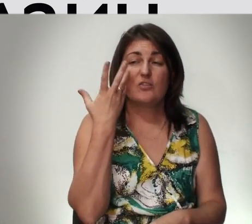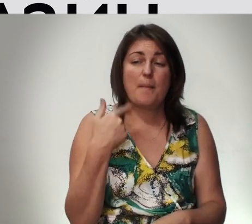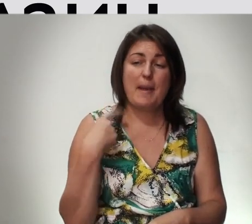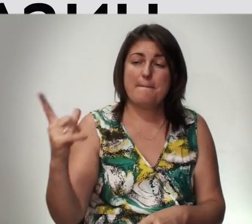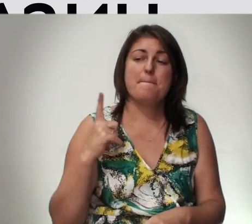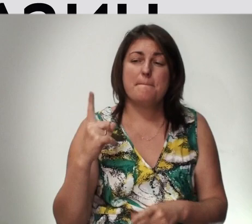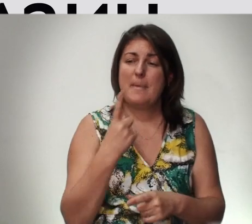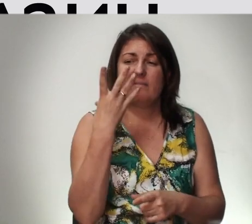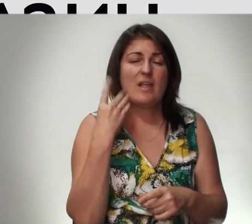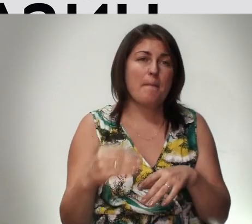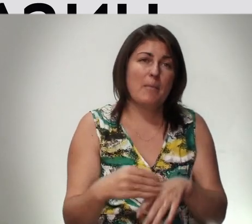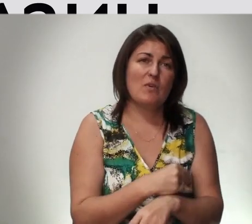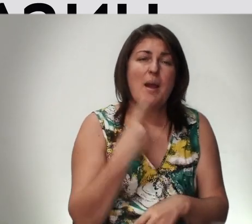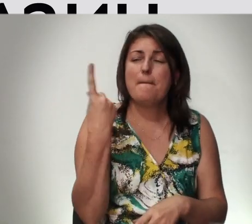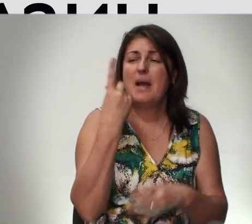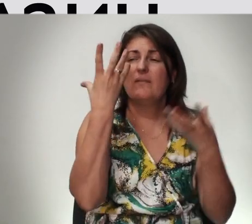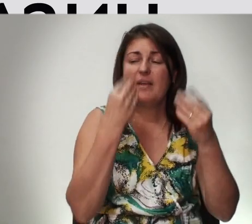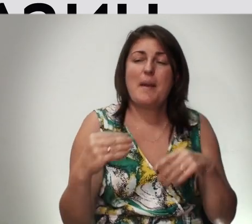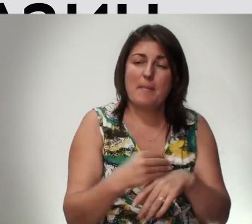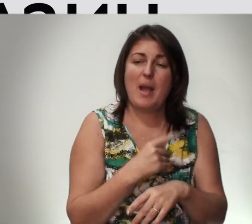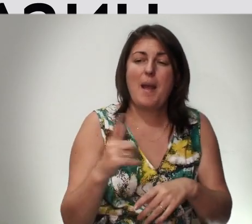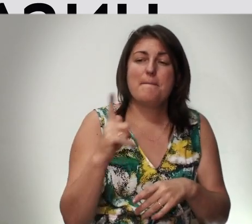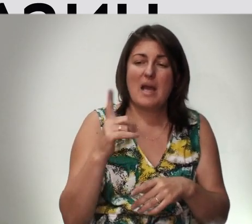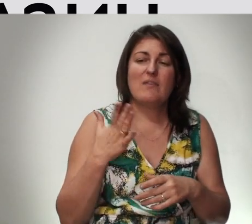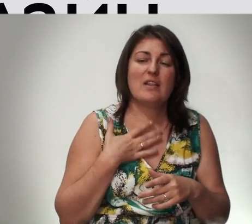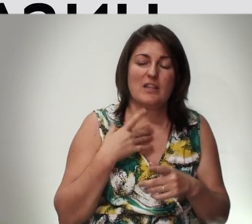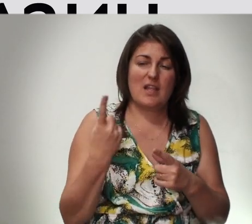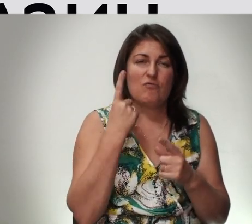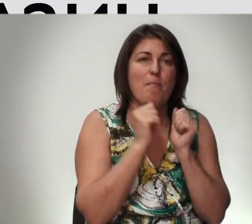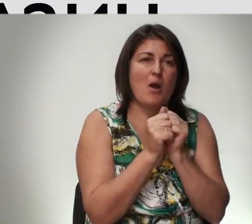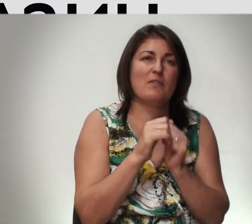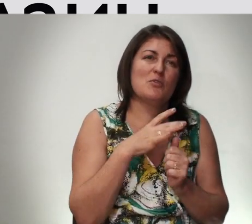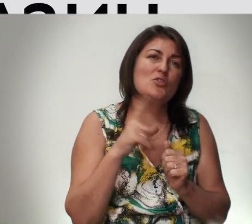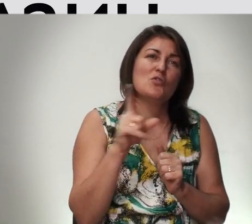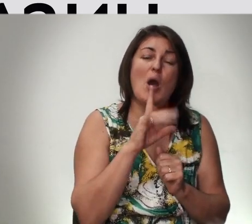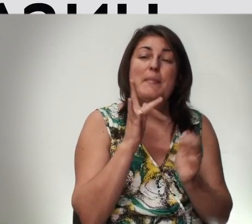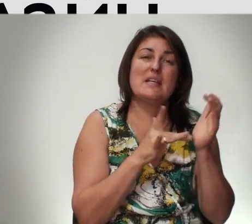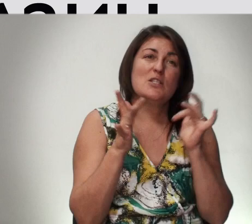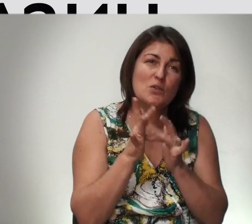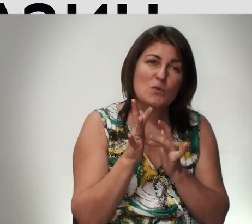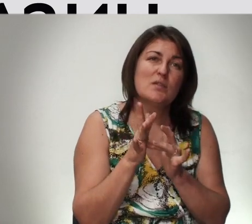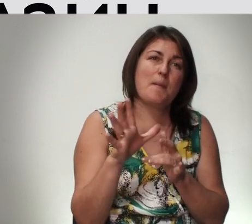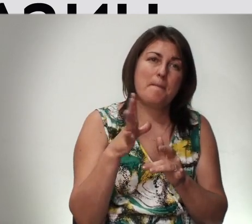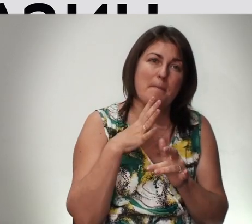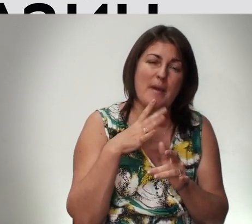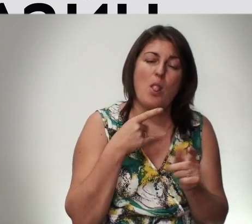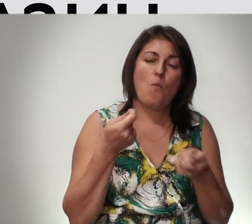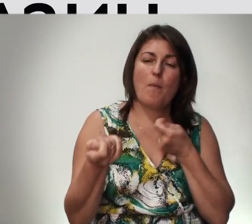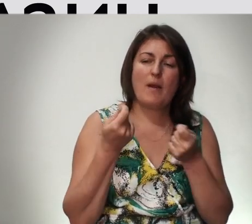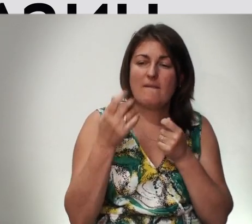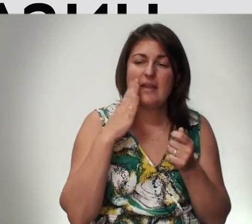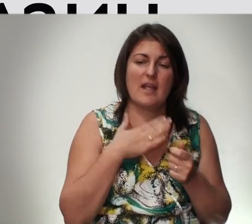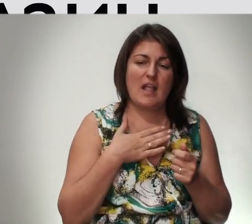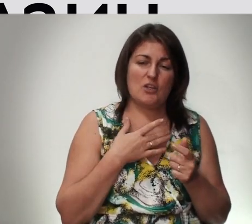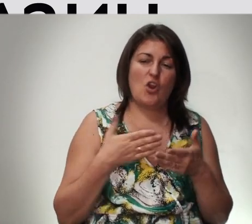Поженились Первый День Первая Наша Молитва Была Чтобы Иисус Был Управителем Нашей